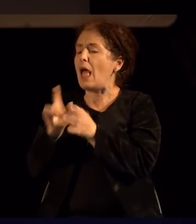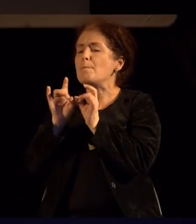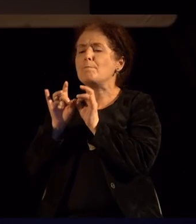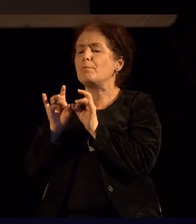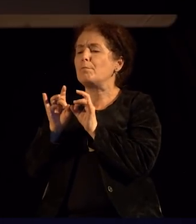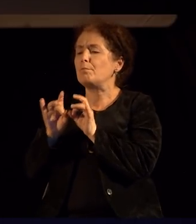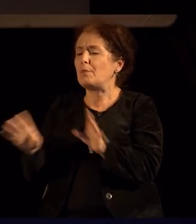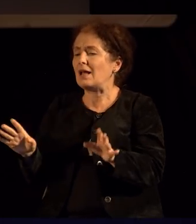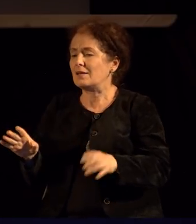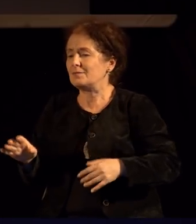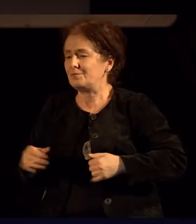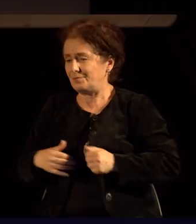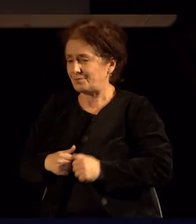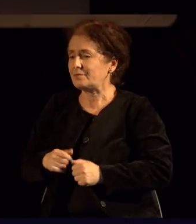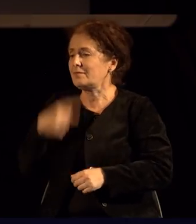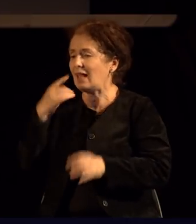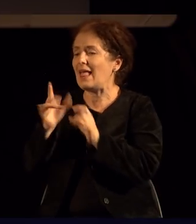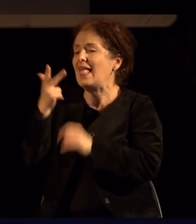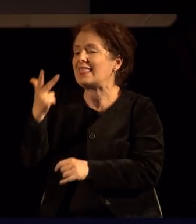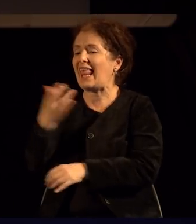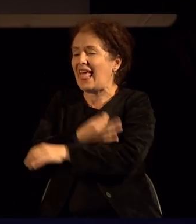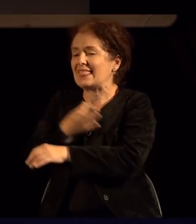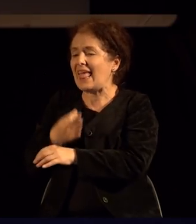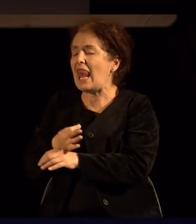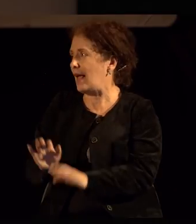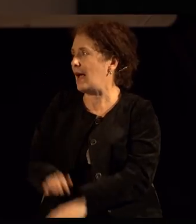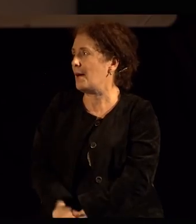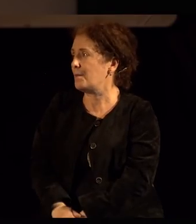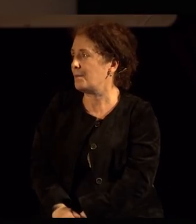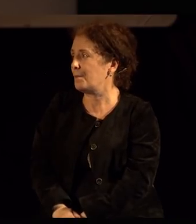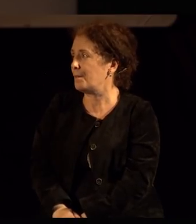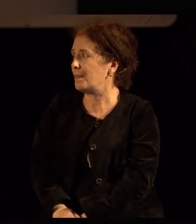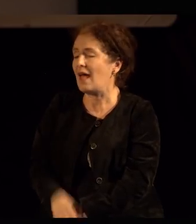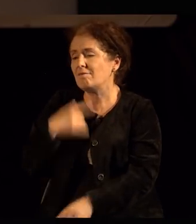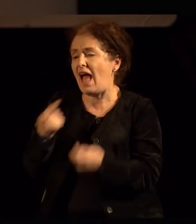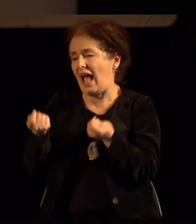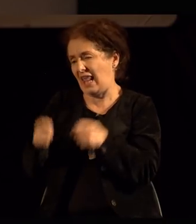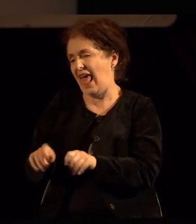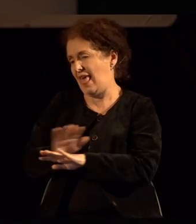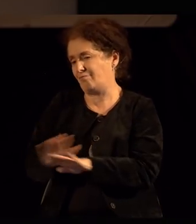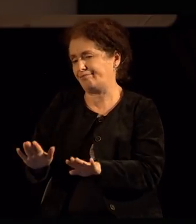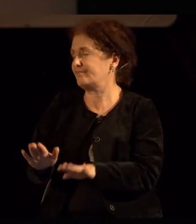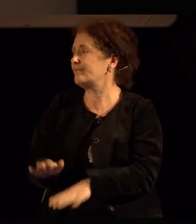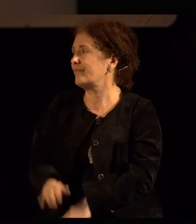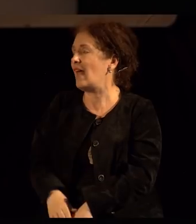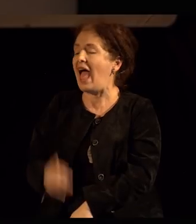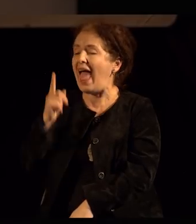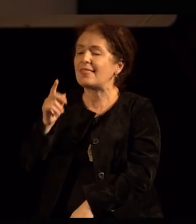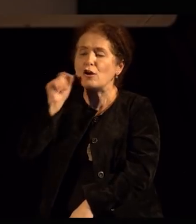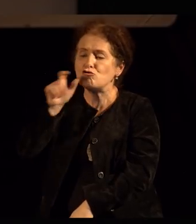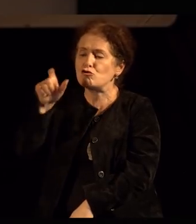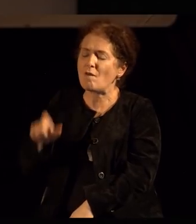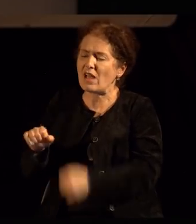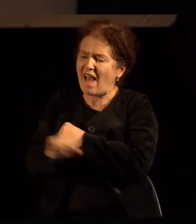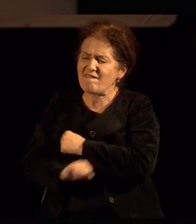ставиш за неколку секунди во безвремена состојба? И, коначно, да завршиме. Значи, Епикор казува